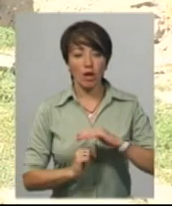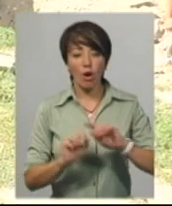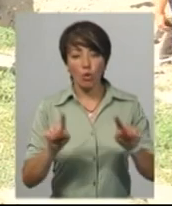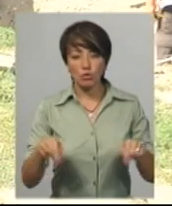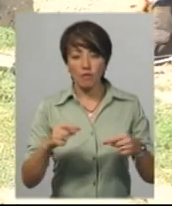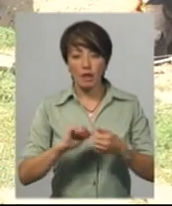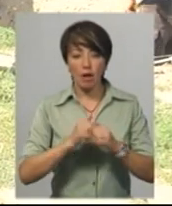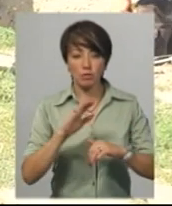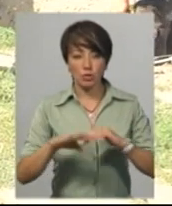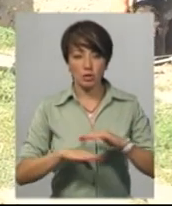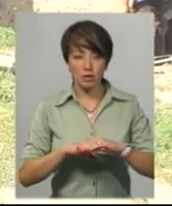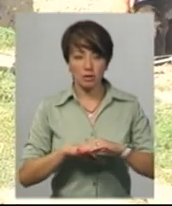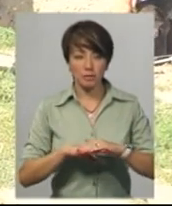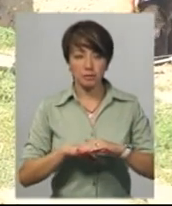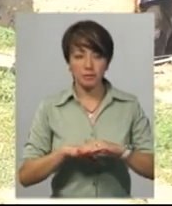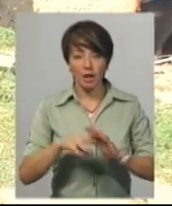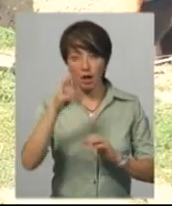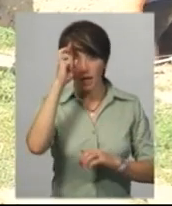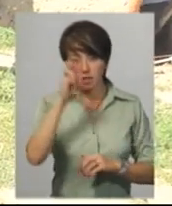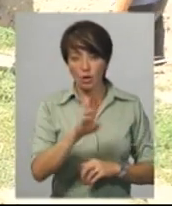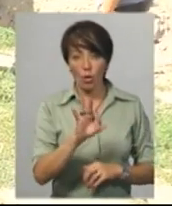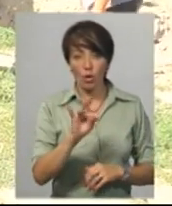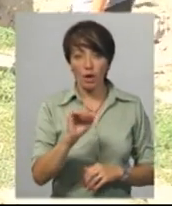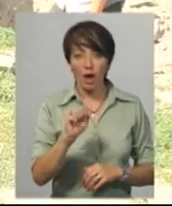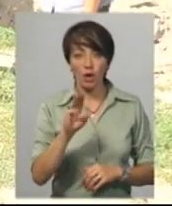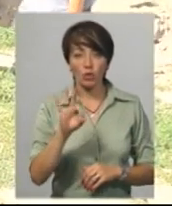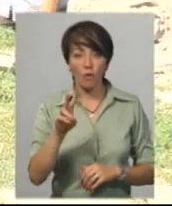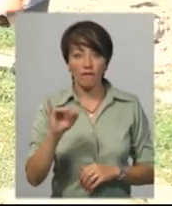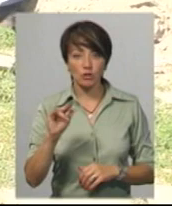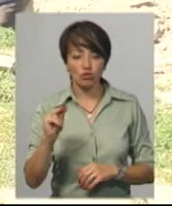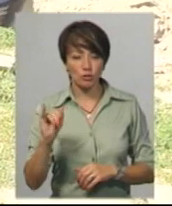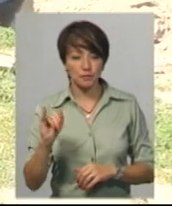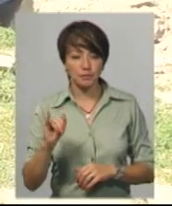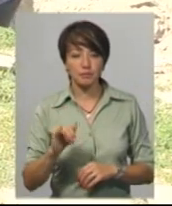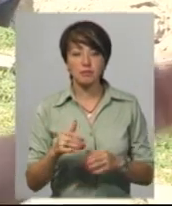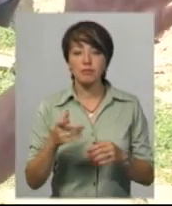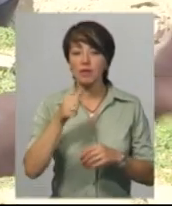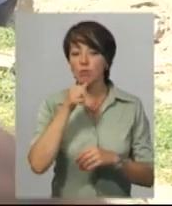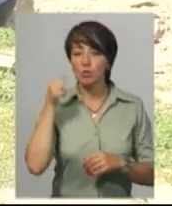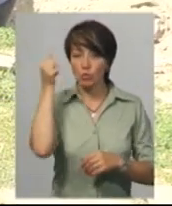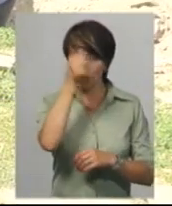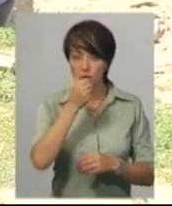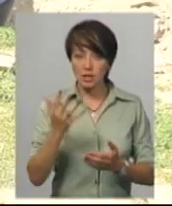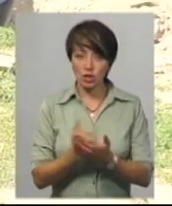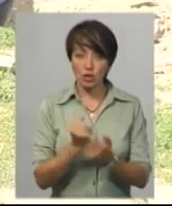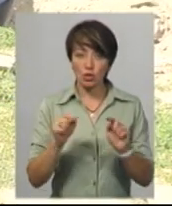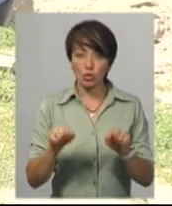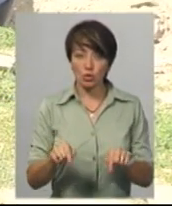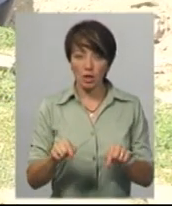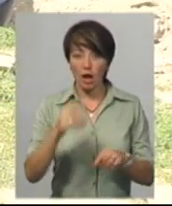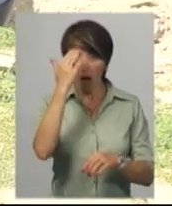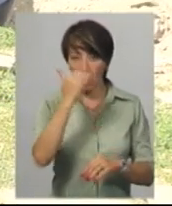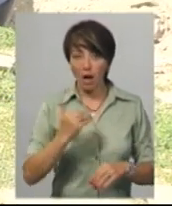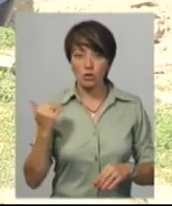Кам'янця, як говориться, Каріатовичі, брати Каріатовичі. В минулому році ми знайшли здесь костел